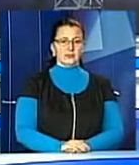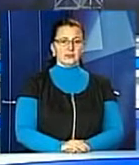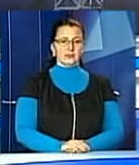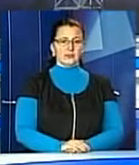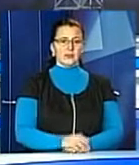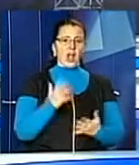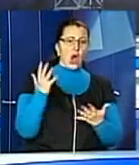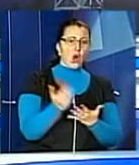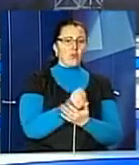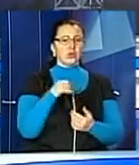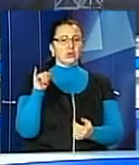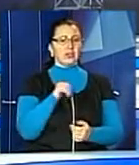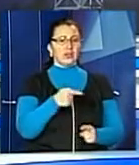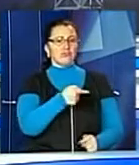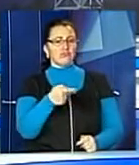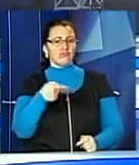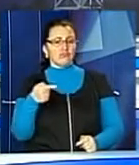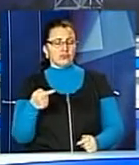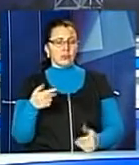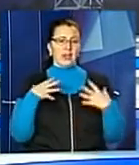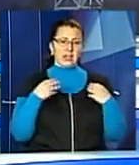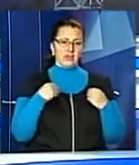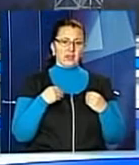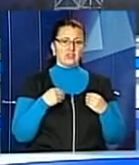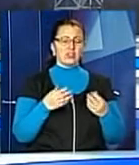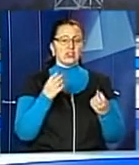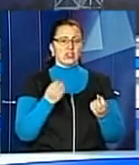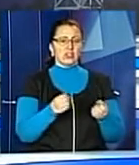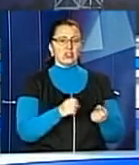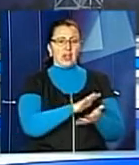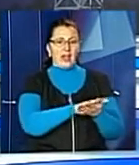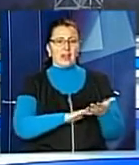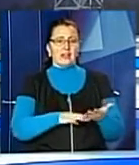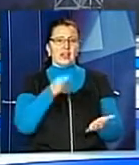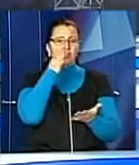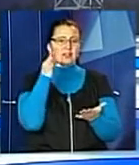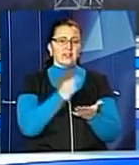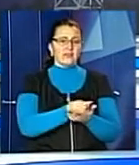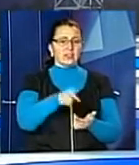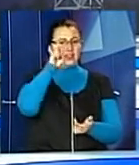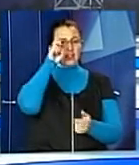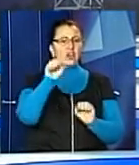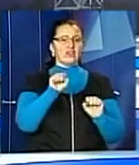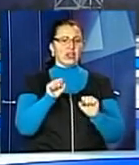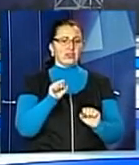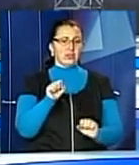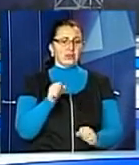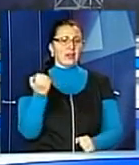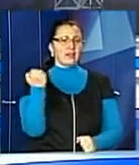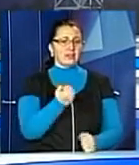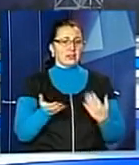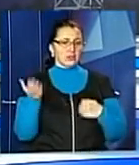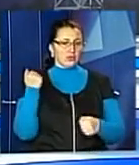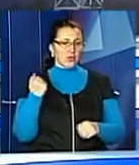Здобутки та недопрацювання. На Львівщині тривають звіти районних державних адміністрацій. Минулого тижня про